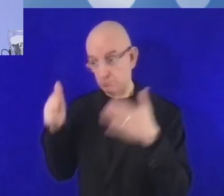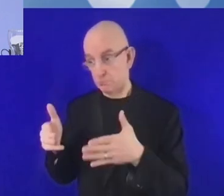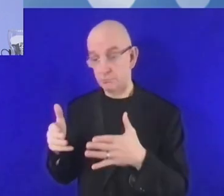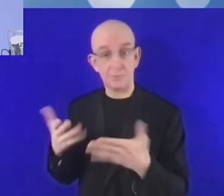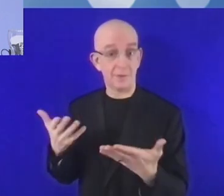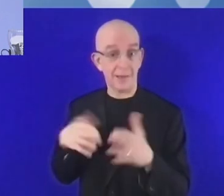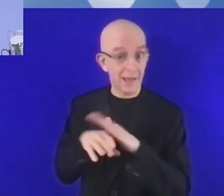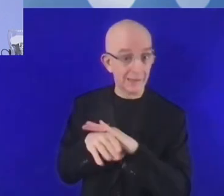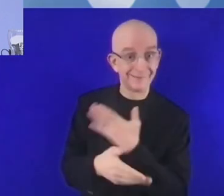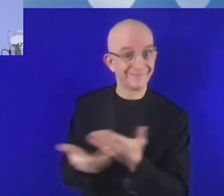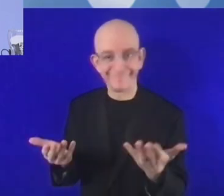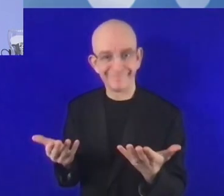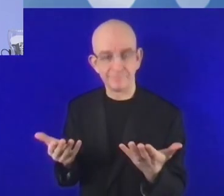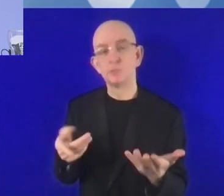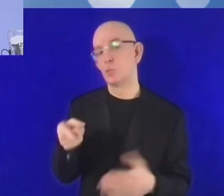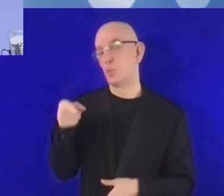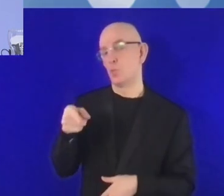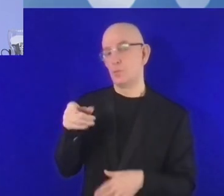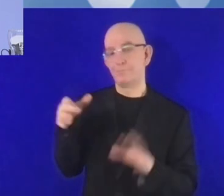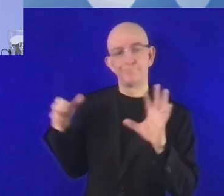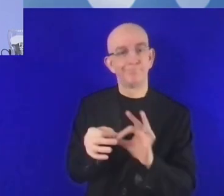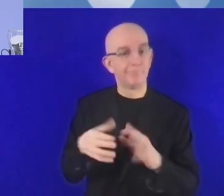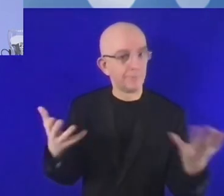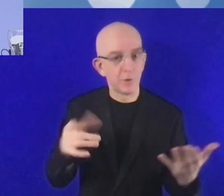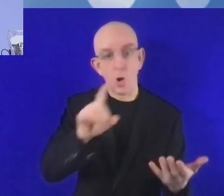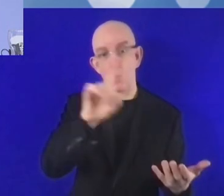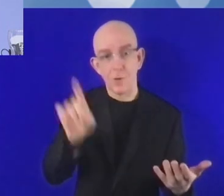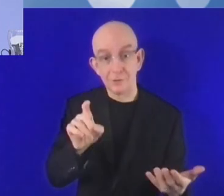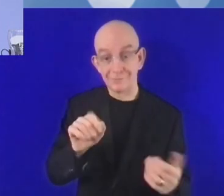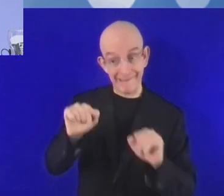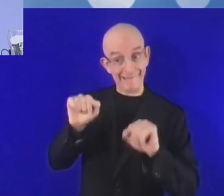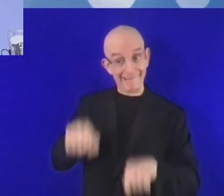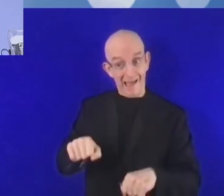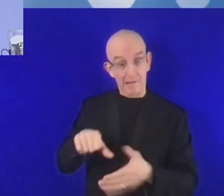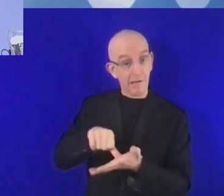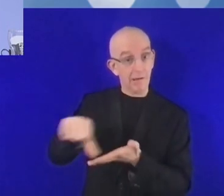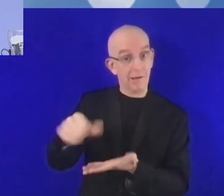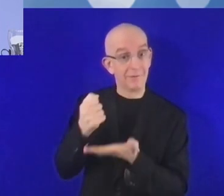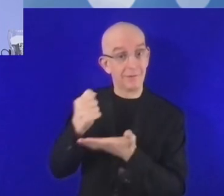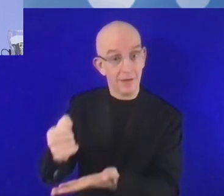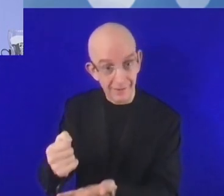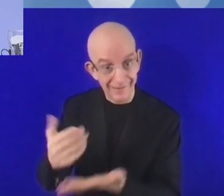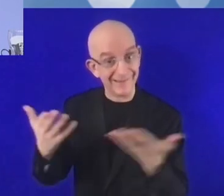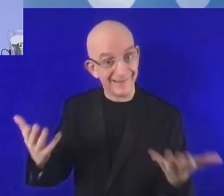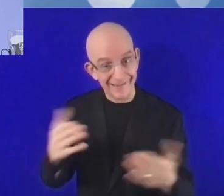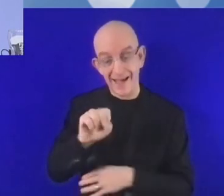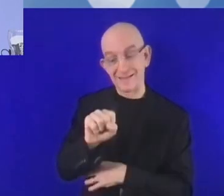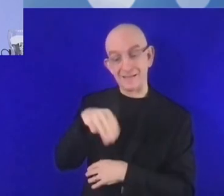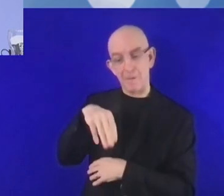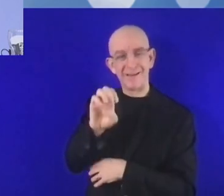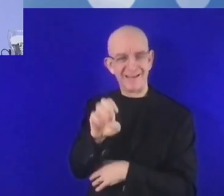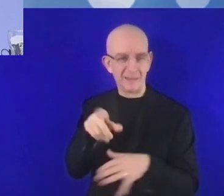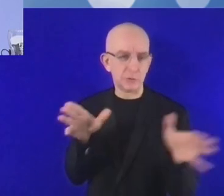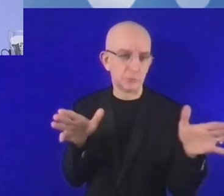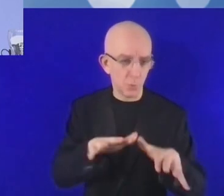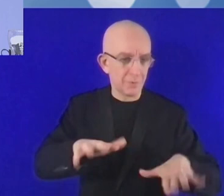هنا يمكن طرح سؤال هل الشركات الصغيرة والمتوسطة تستطيع تحمل